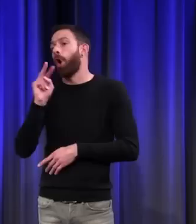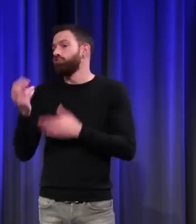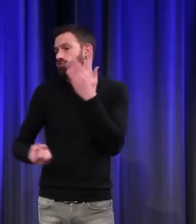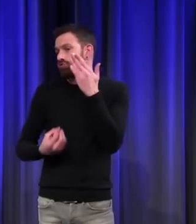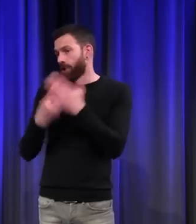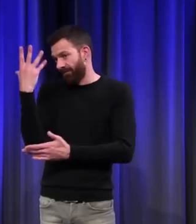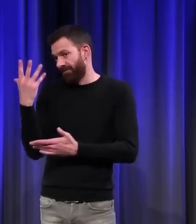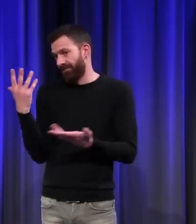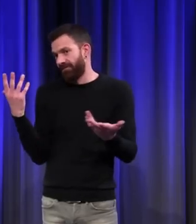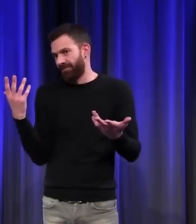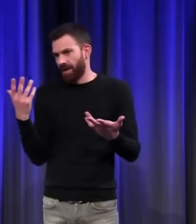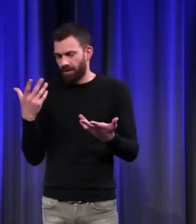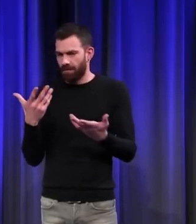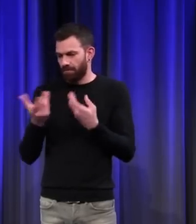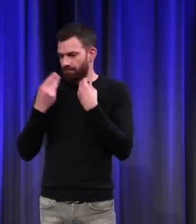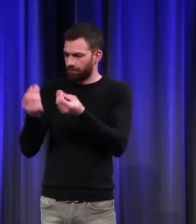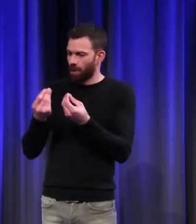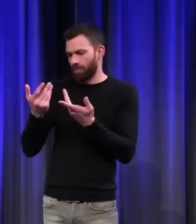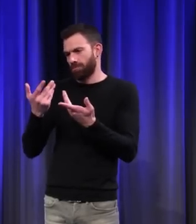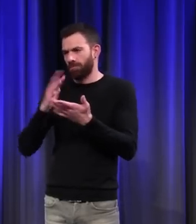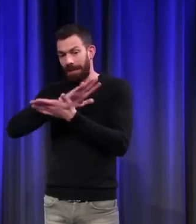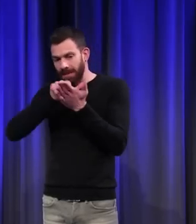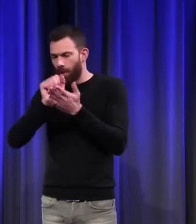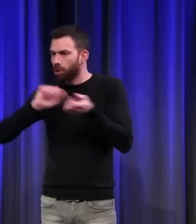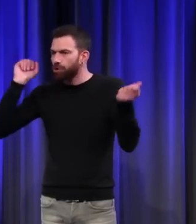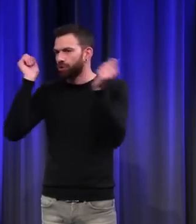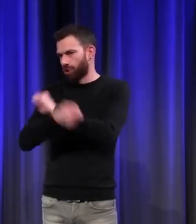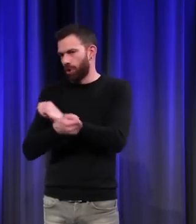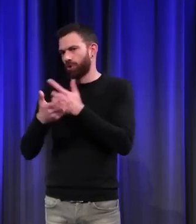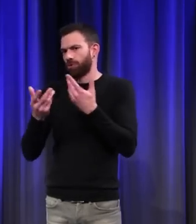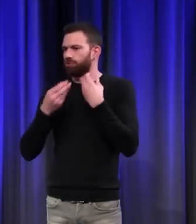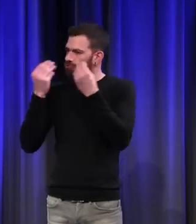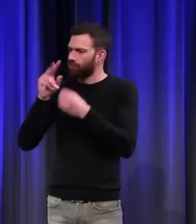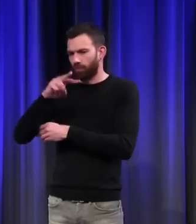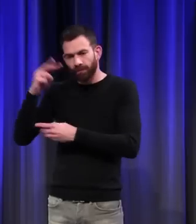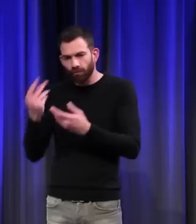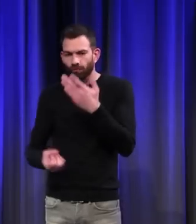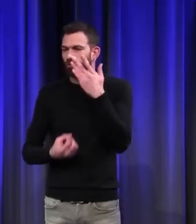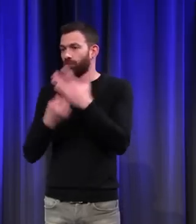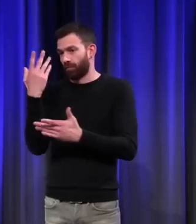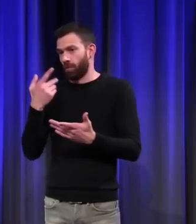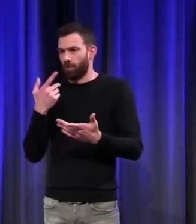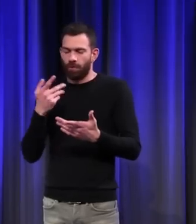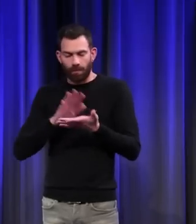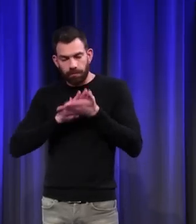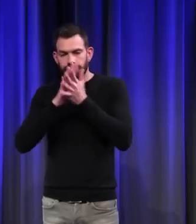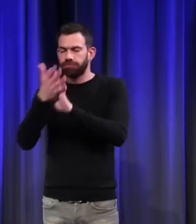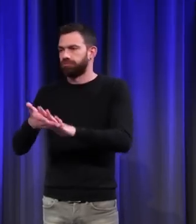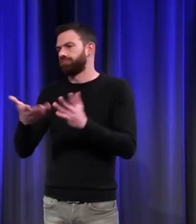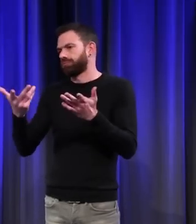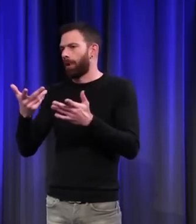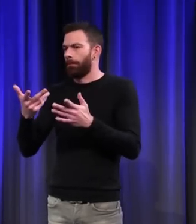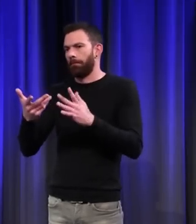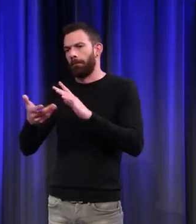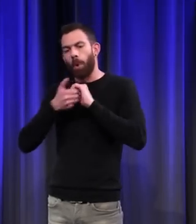entraîne des changements dans la symbolique du chien. Comme il devient le fidèle compagnon que nous connaissons,